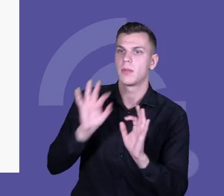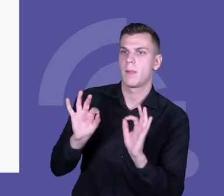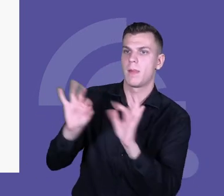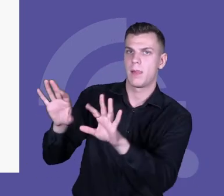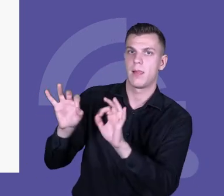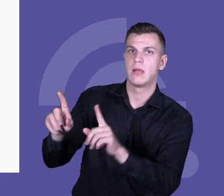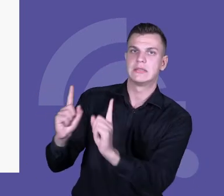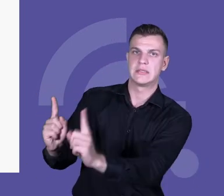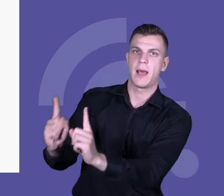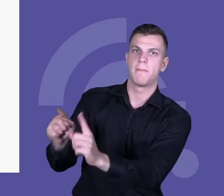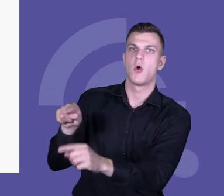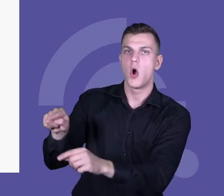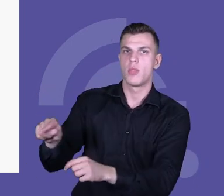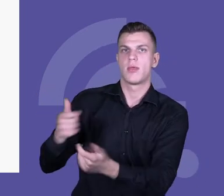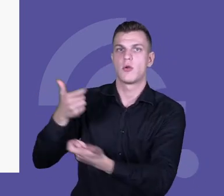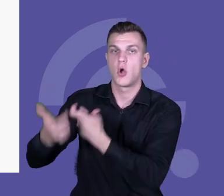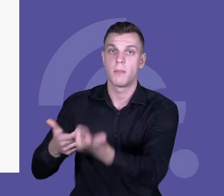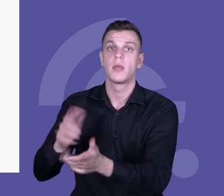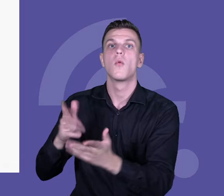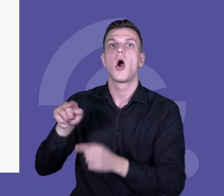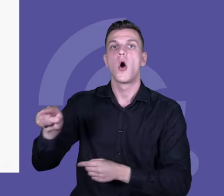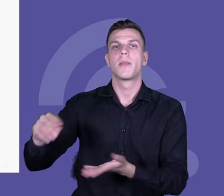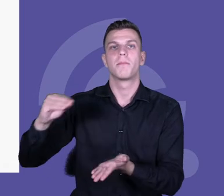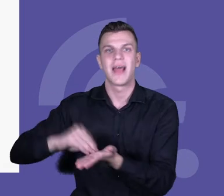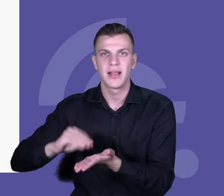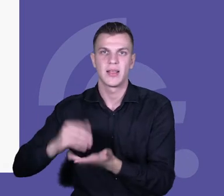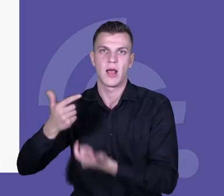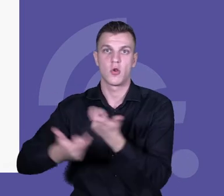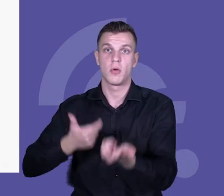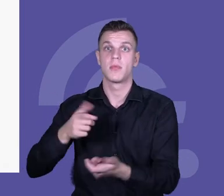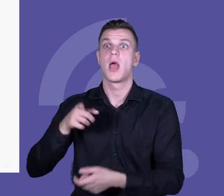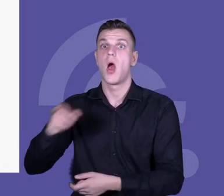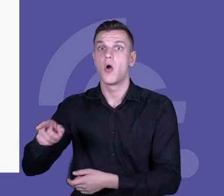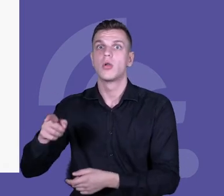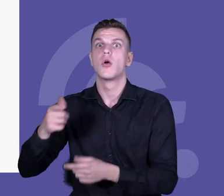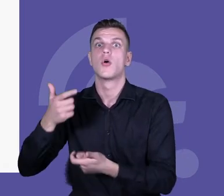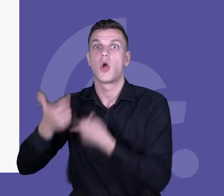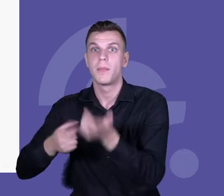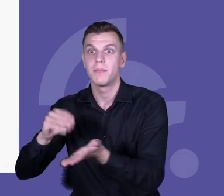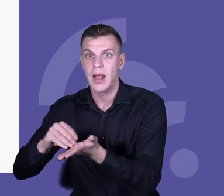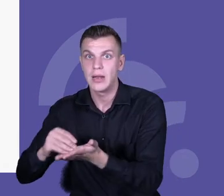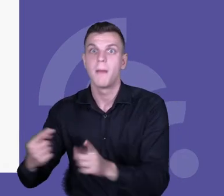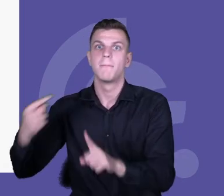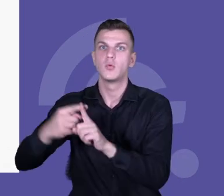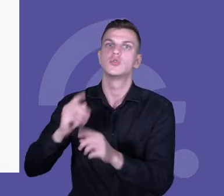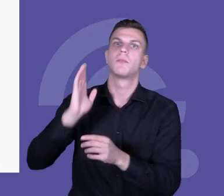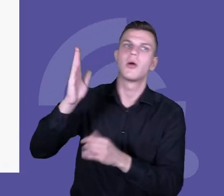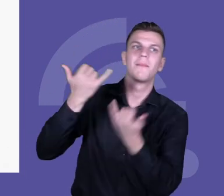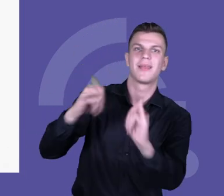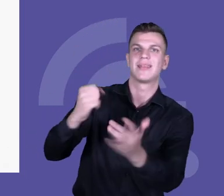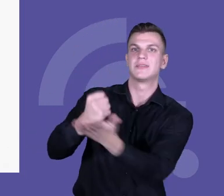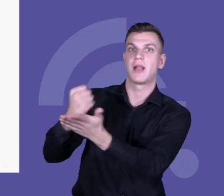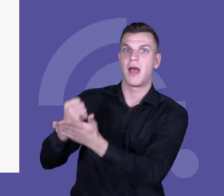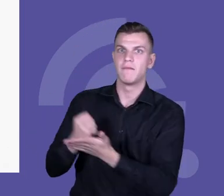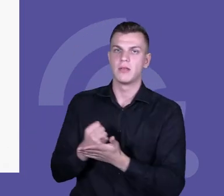Wtedy, kiedy dzieciaki praktykują, przenoszą do innych kontekstów, doskonalą te umiejętności, które posiadają. Wtedy to